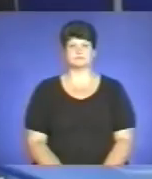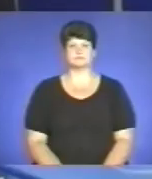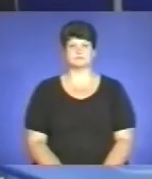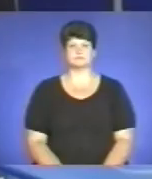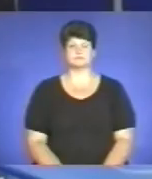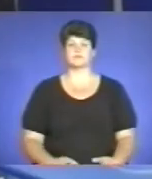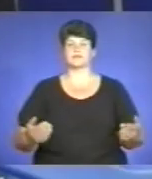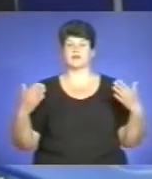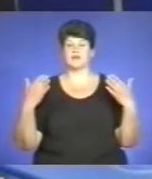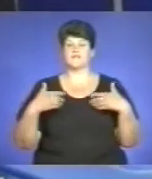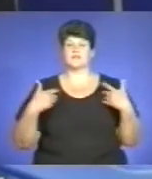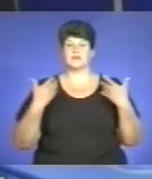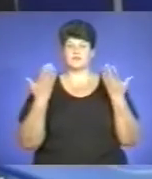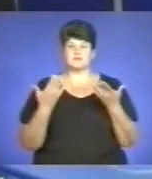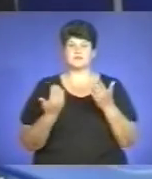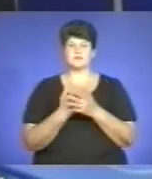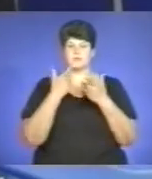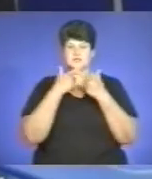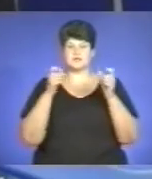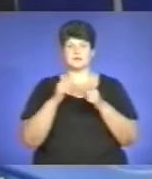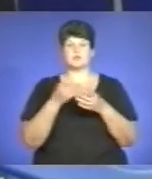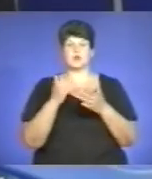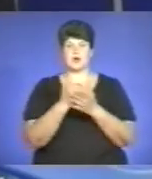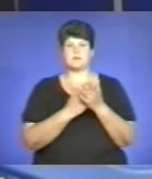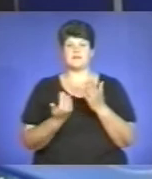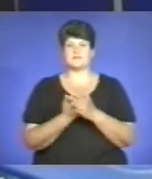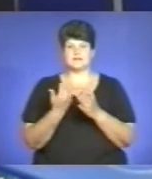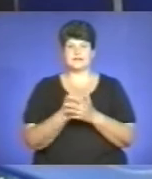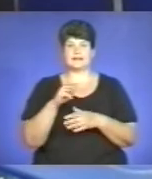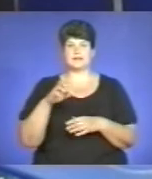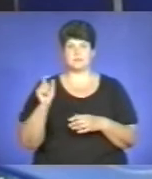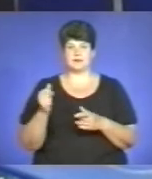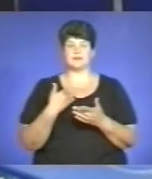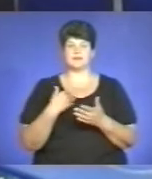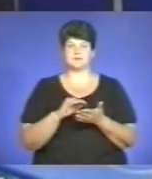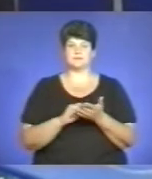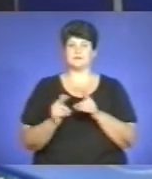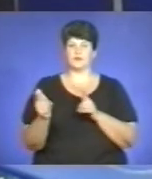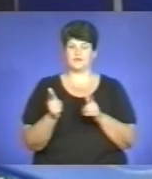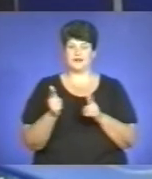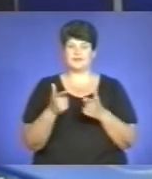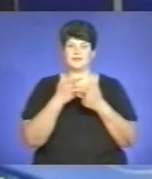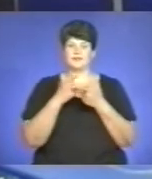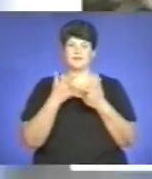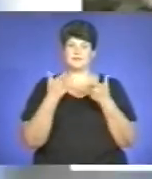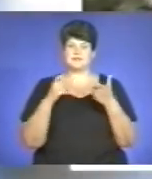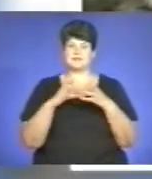Вітаю вас в ефірі інформаційна програма «Вісті ТТБ». Наші журналісти підготували для вас інформаційний підсумок дня.